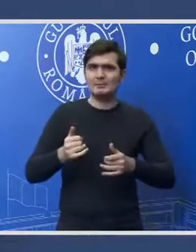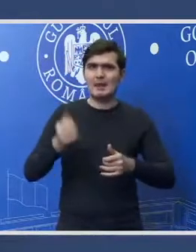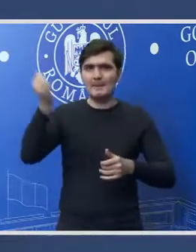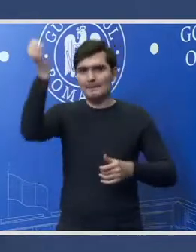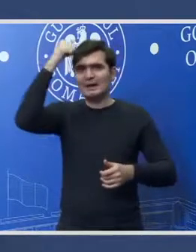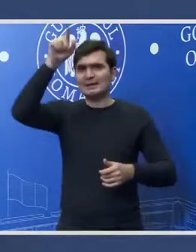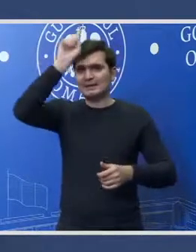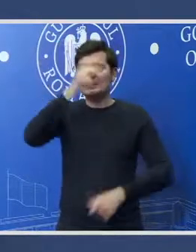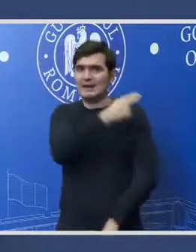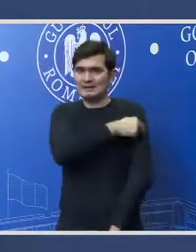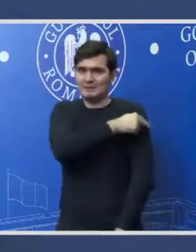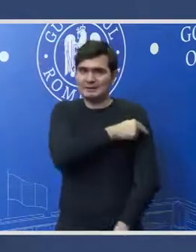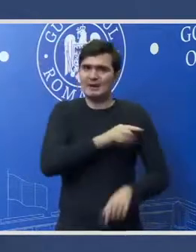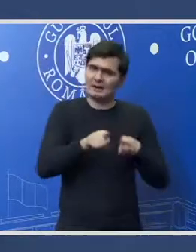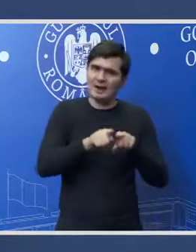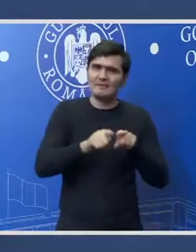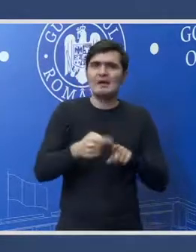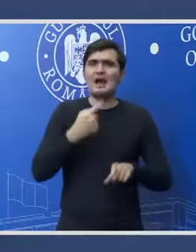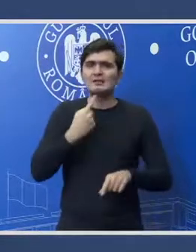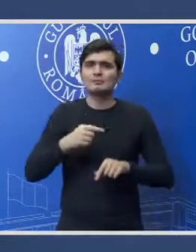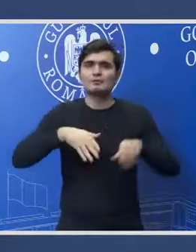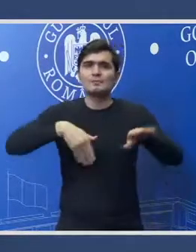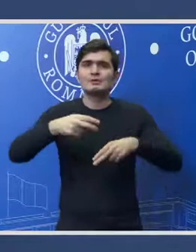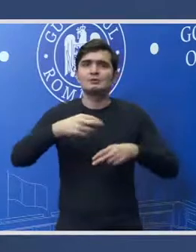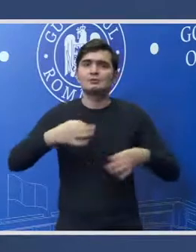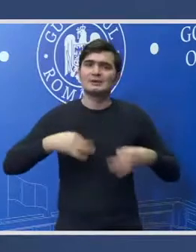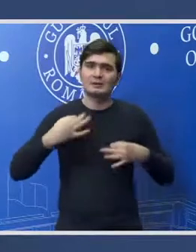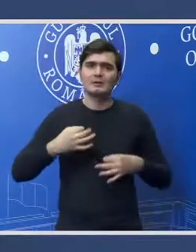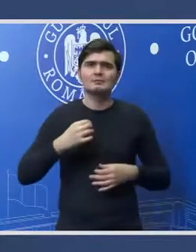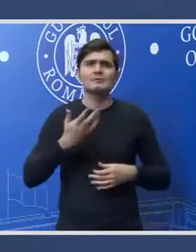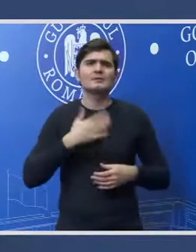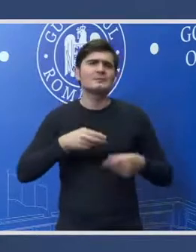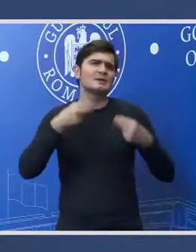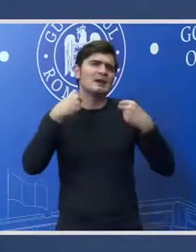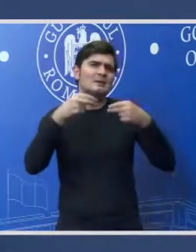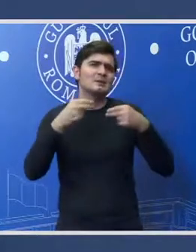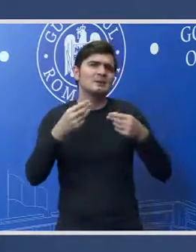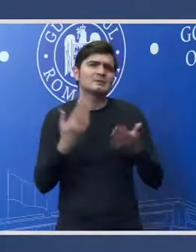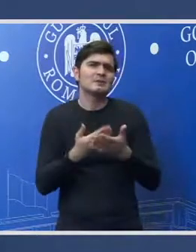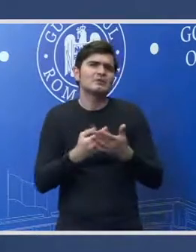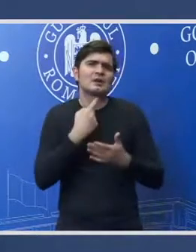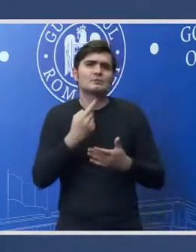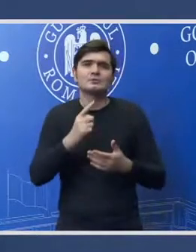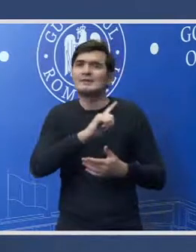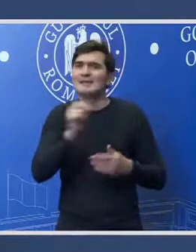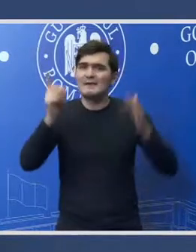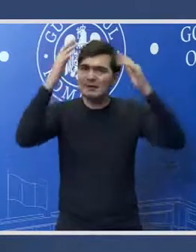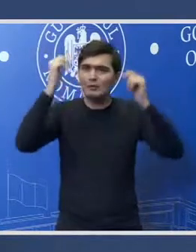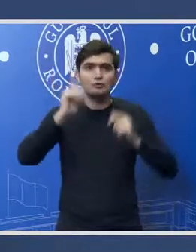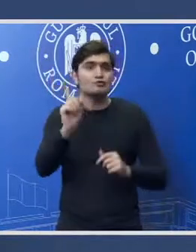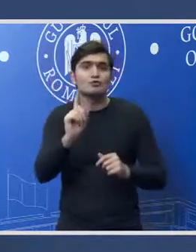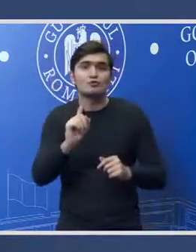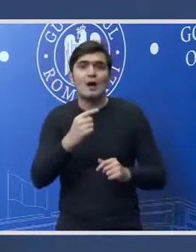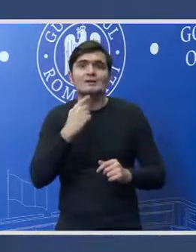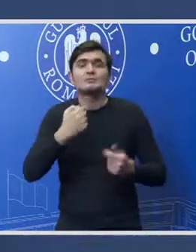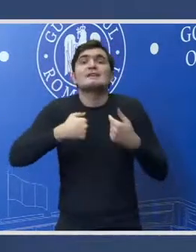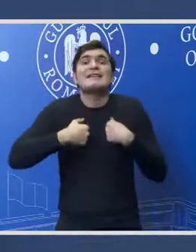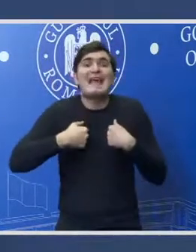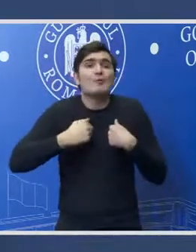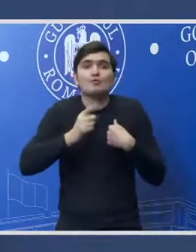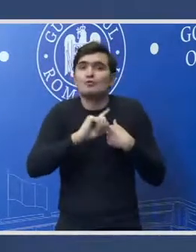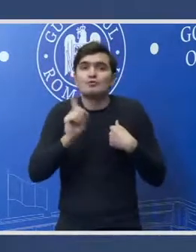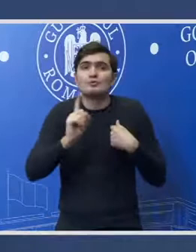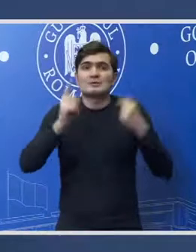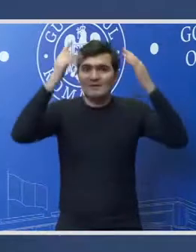la Piatra Neamț, același lucru l-a spus și Ministrul Sănătății. Puteți să ne explicați puțin de ce este nefericit? Nu am spus nefericit, am spus că nu sunt fericit eu cu